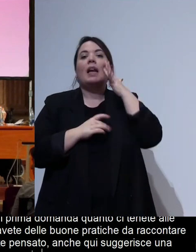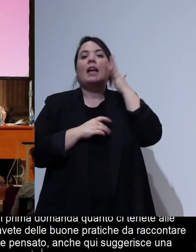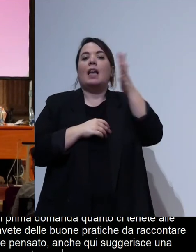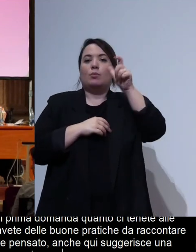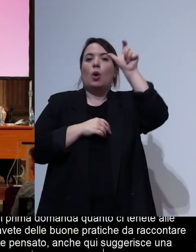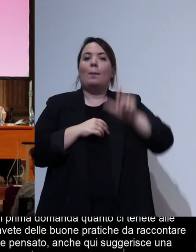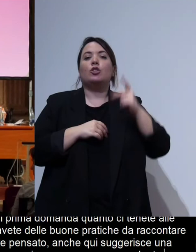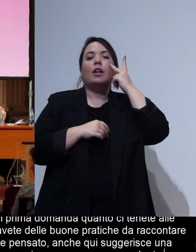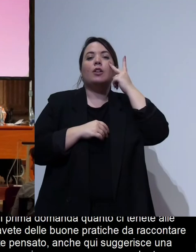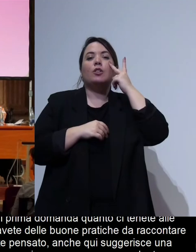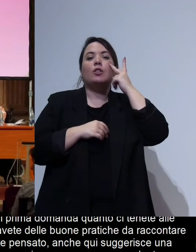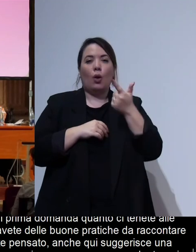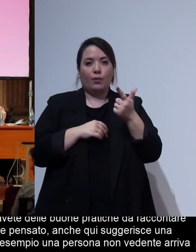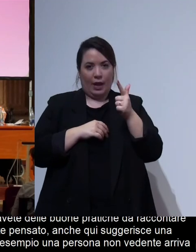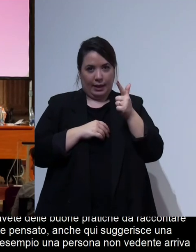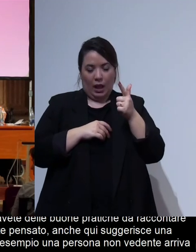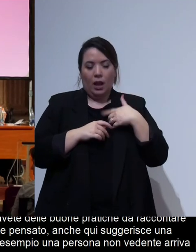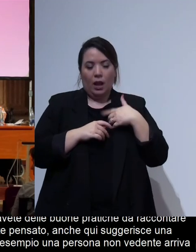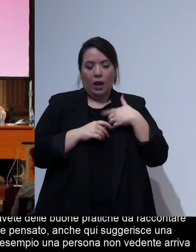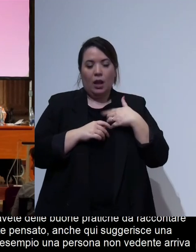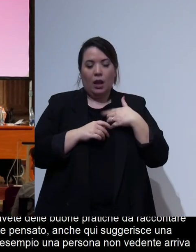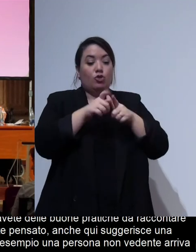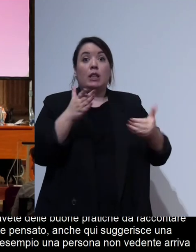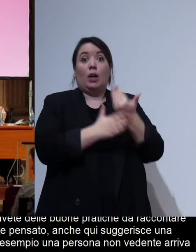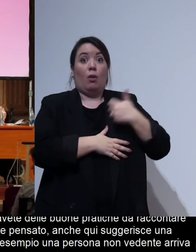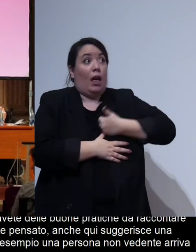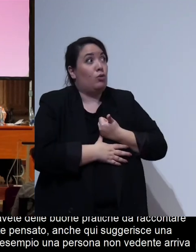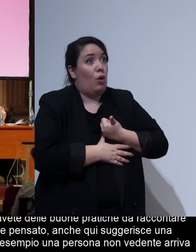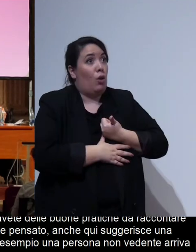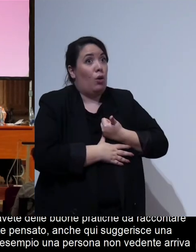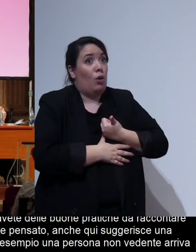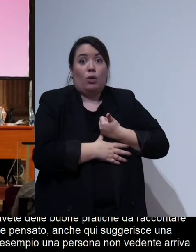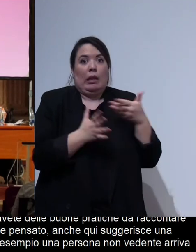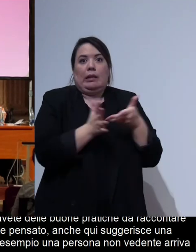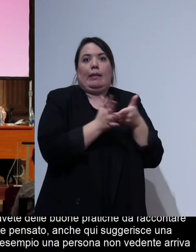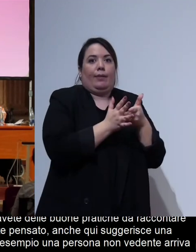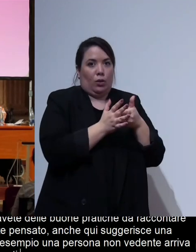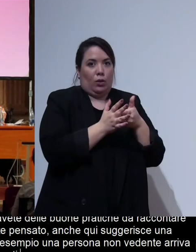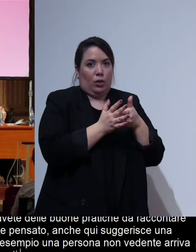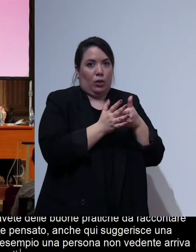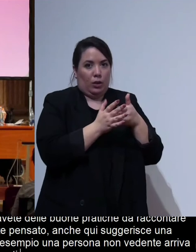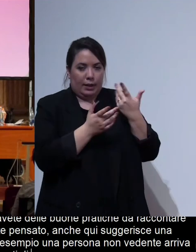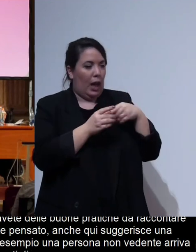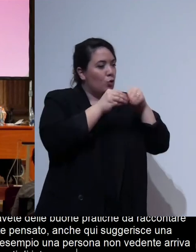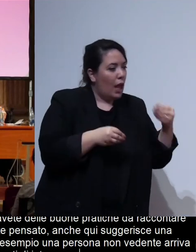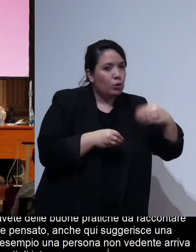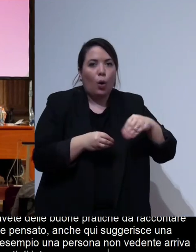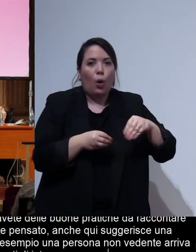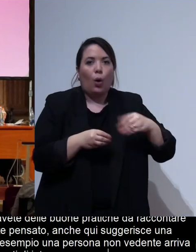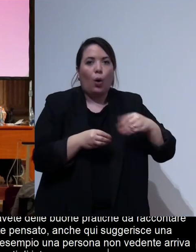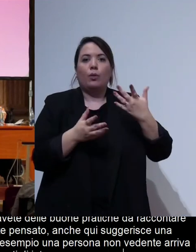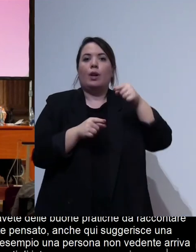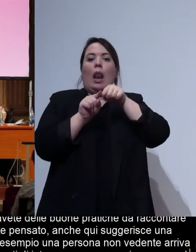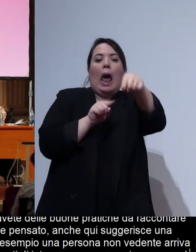una in una città se è da solo magari ha più difficoltà di sapere quali sono i punti di interesse come raggiungere quel particolare